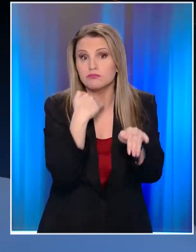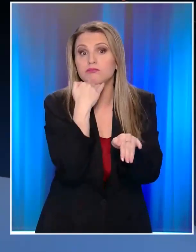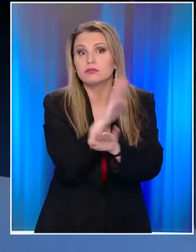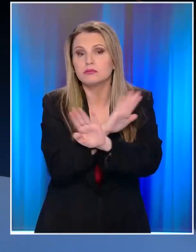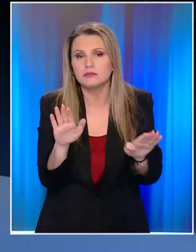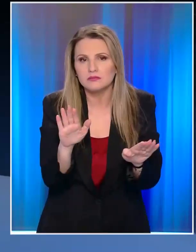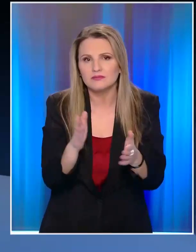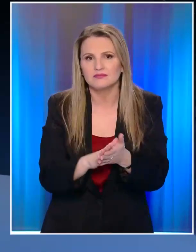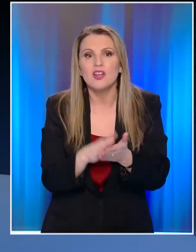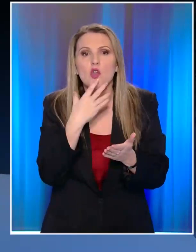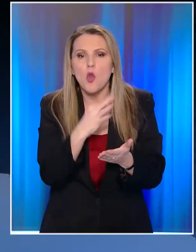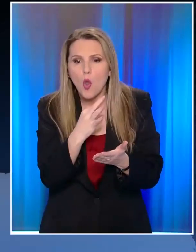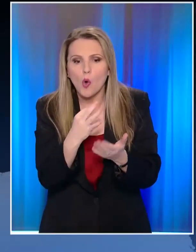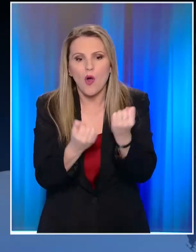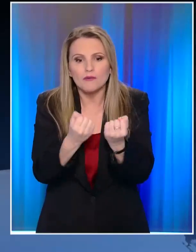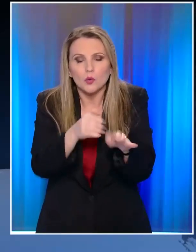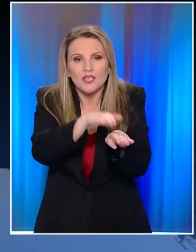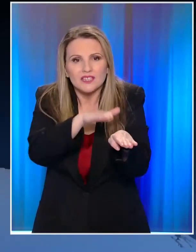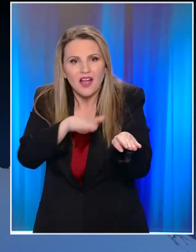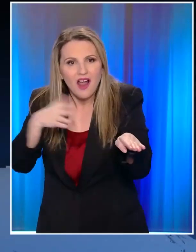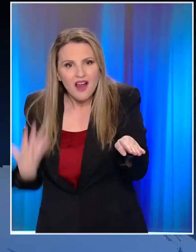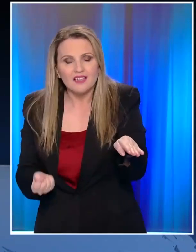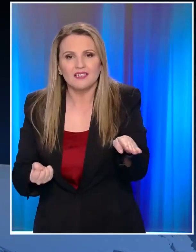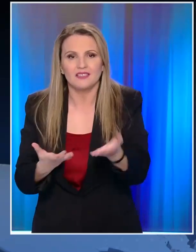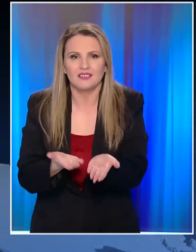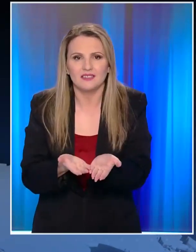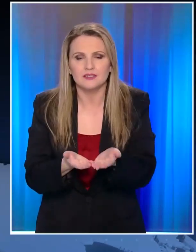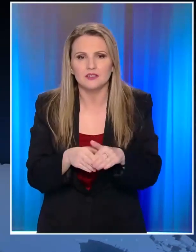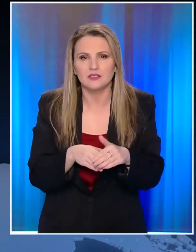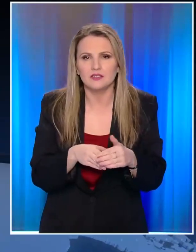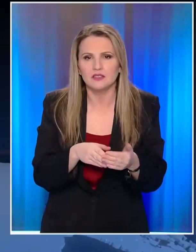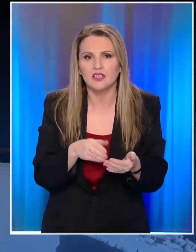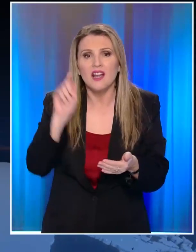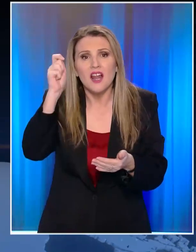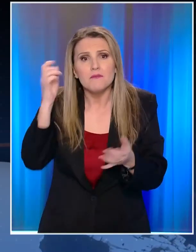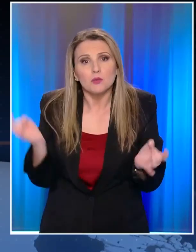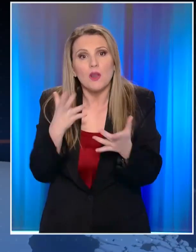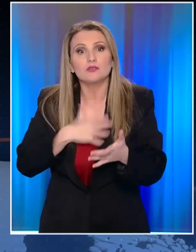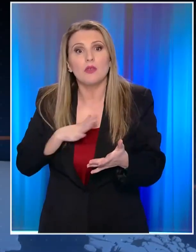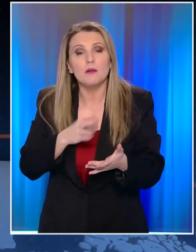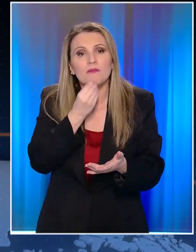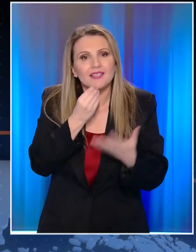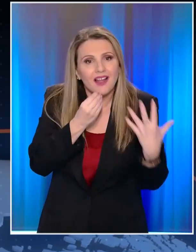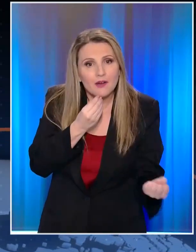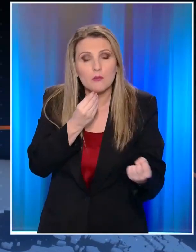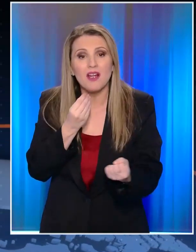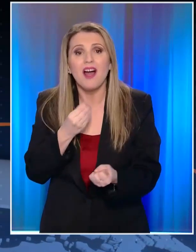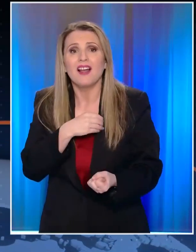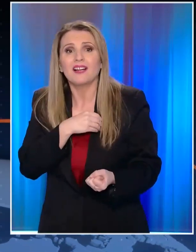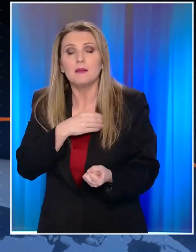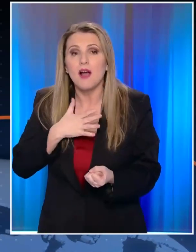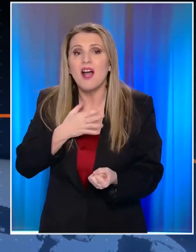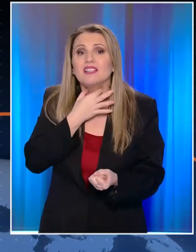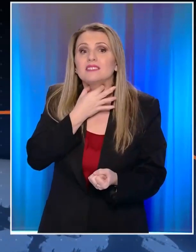τα αυτοκίνητα τα οποία είναι εγκλωβισμένα πάνω στο χιόνι. Ρεύμα τουλάχιστον καλά φαγητά θα φάμε αυτά που έχουμε. Ρεύμα είναι κρίμα μάνα